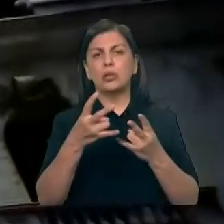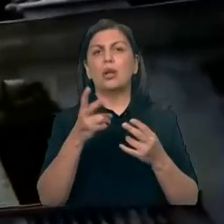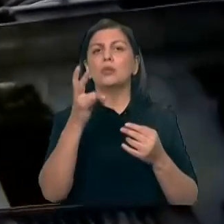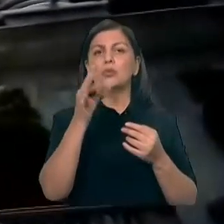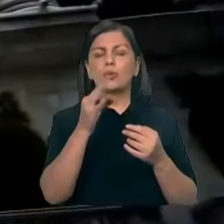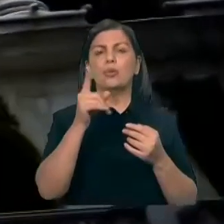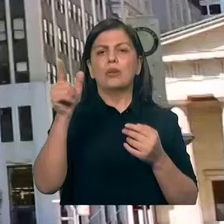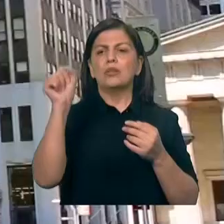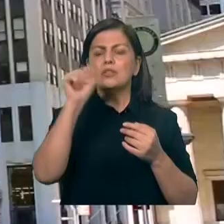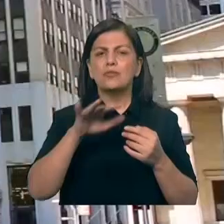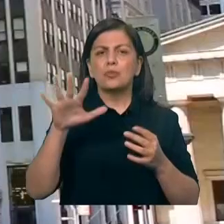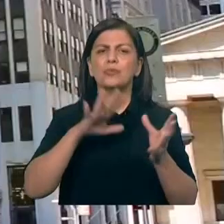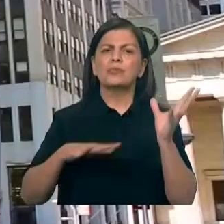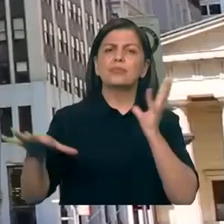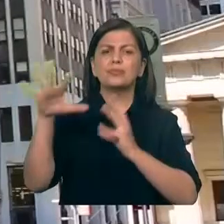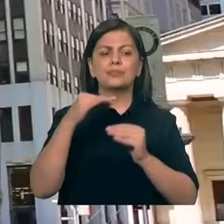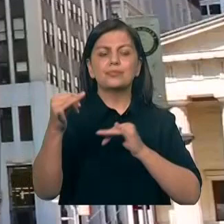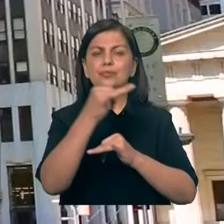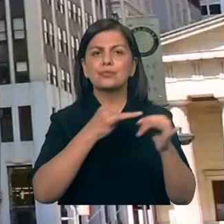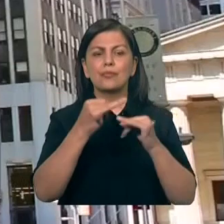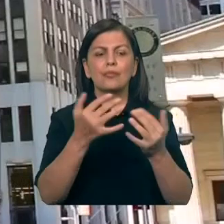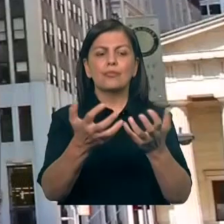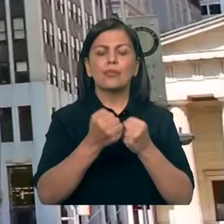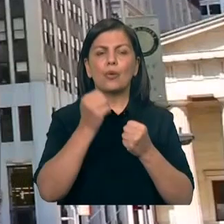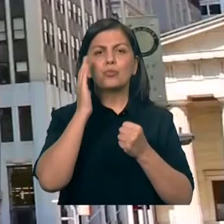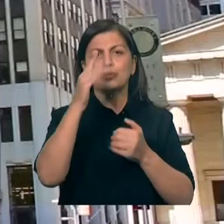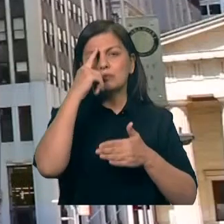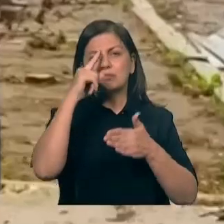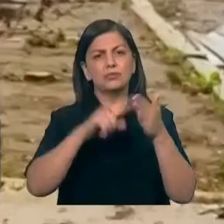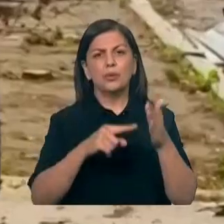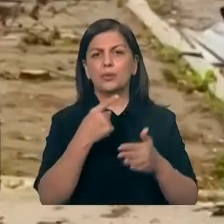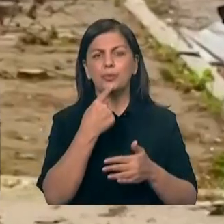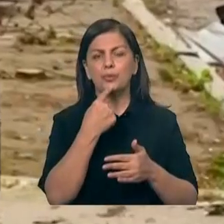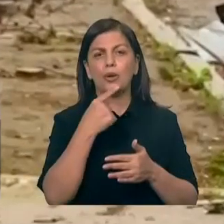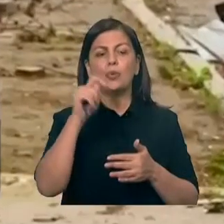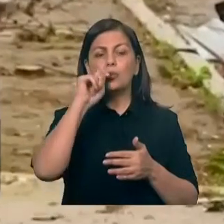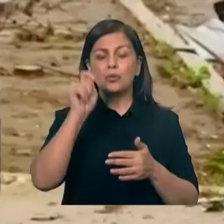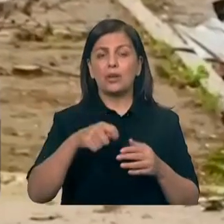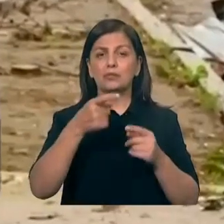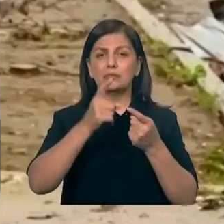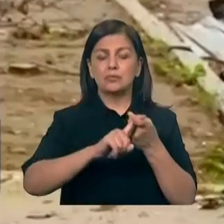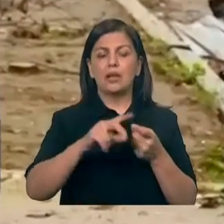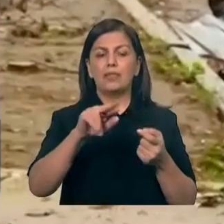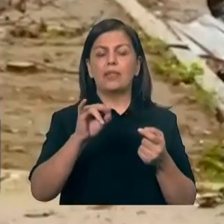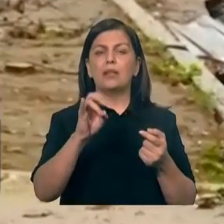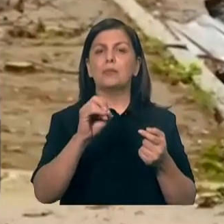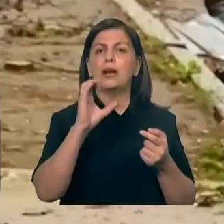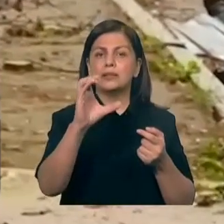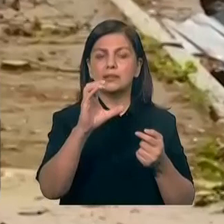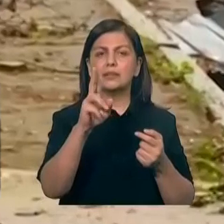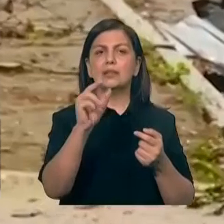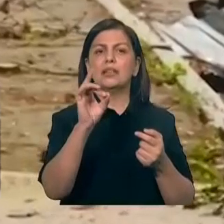müzakirə etdiyi planın münaqişə tərəflərinin qəbul edəcəyi inandırıcı görünmür. Ukraynaya görə Dombas və Kırıma geniş